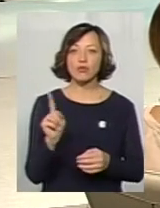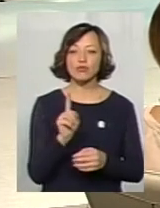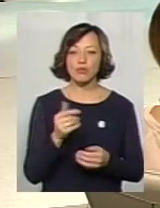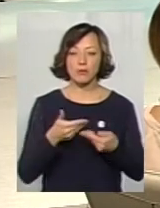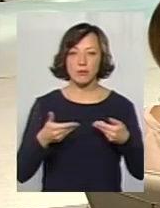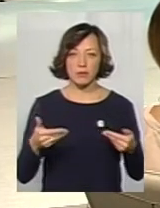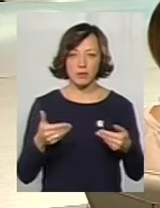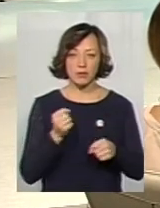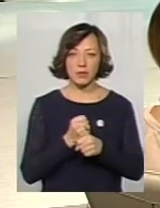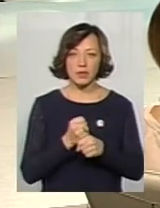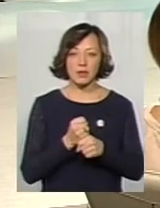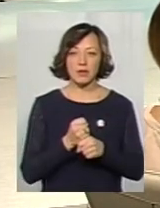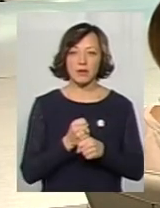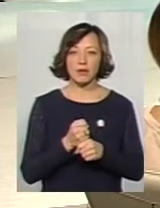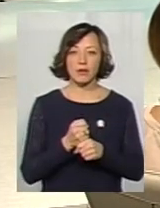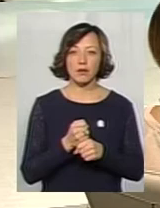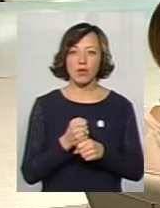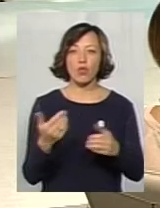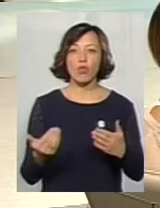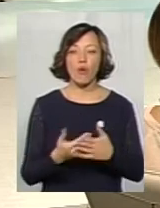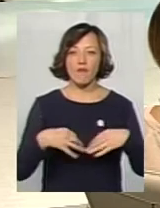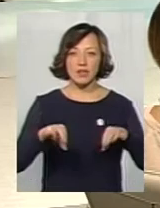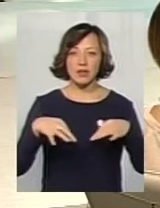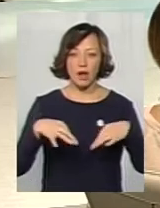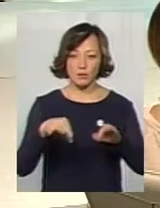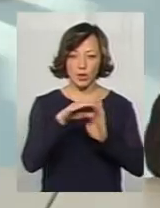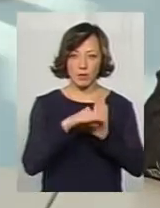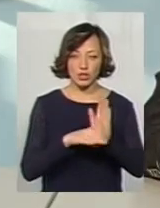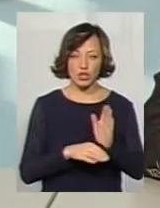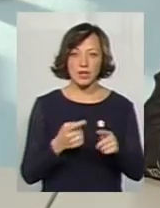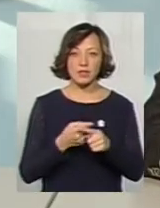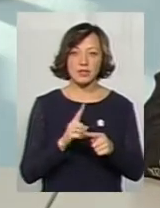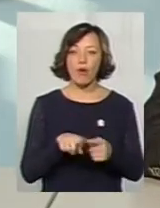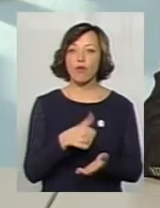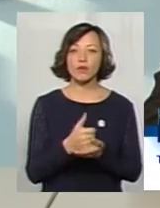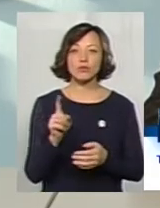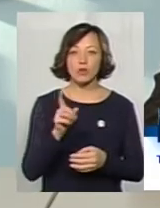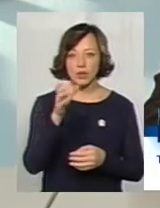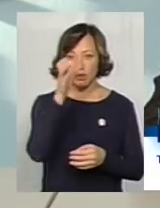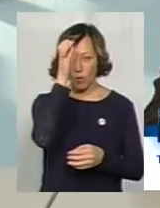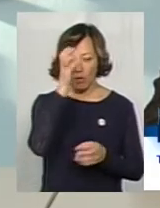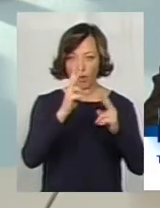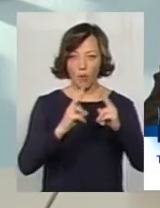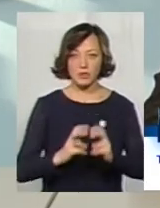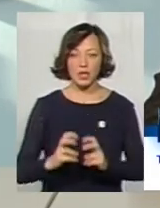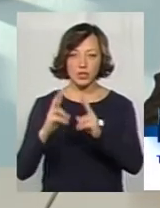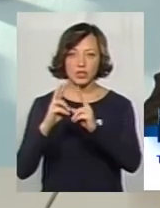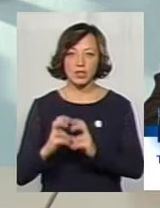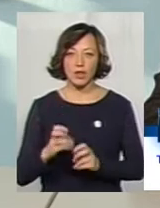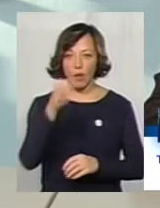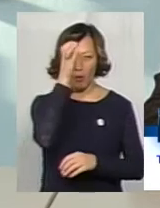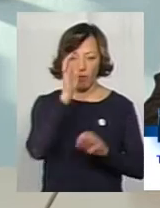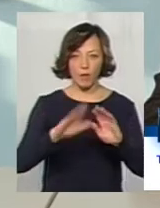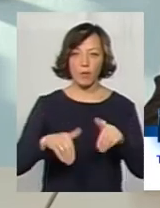виходили, з чого виходила, власне, нова транспортна мережа, це наукове обстеження і наукові